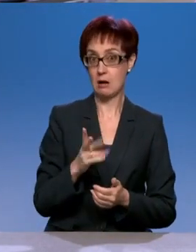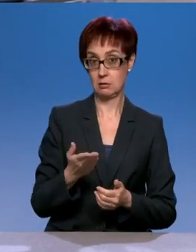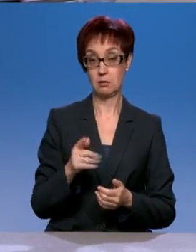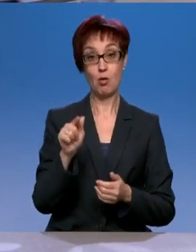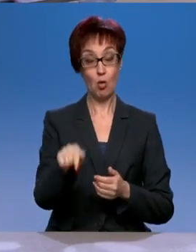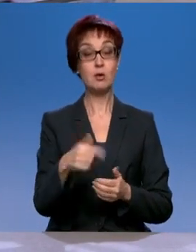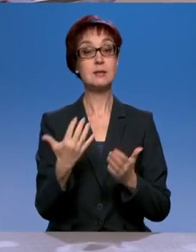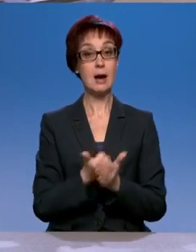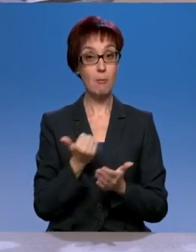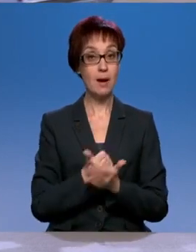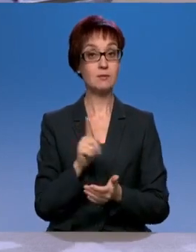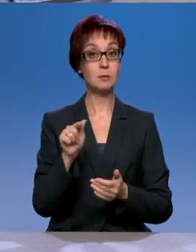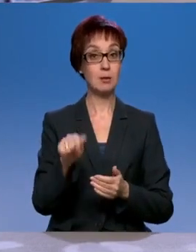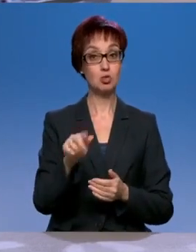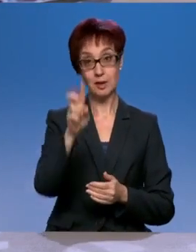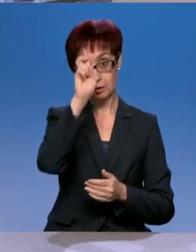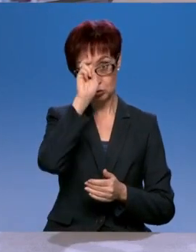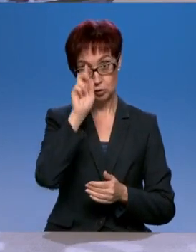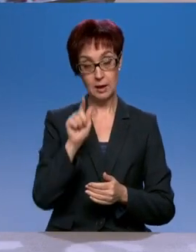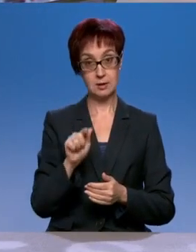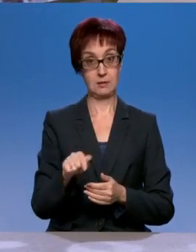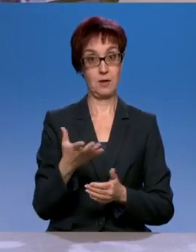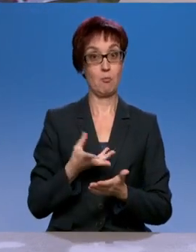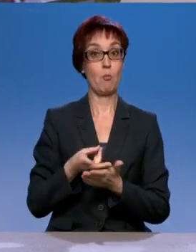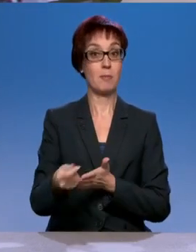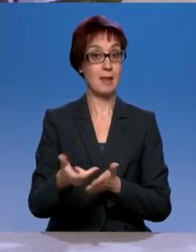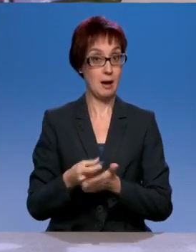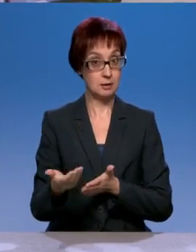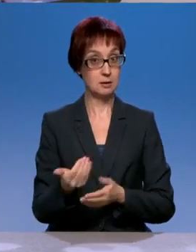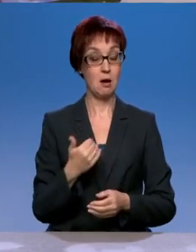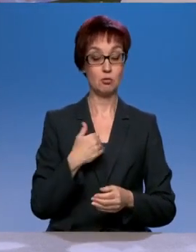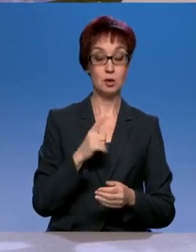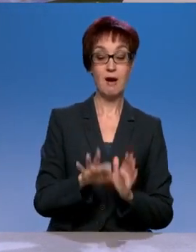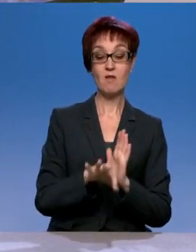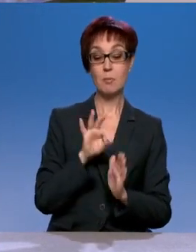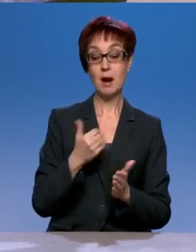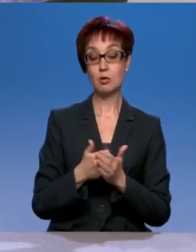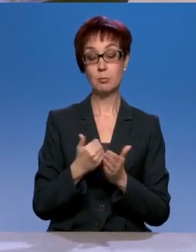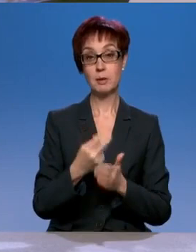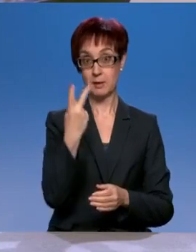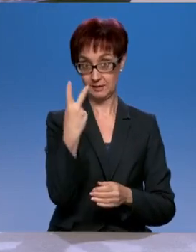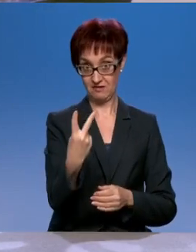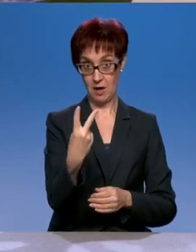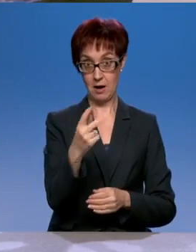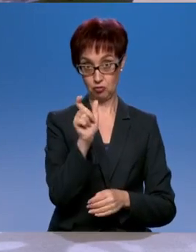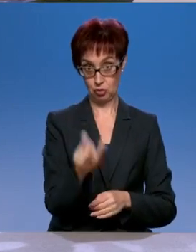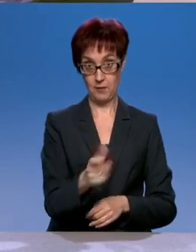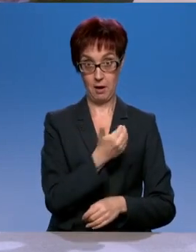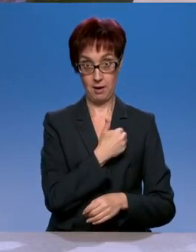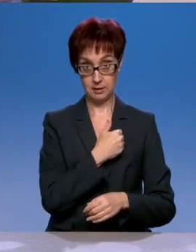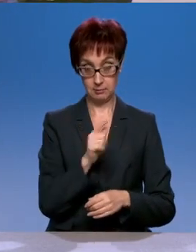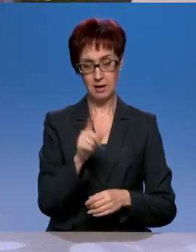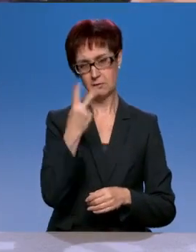А ему оно платит, но я нахожу вас или вас, я выбираю из двух подрядчиков лучшего, и, соответственно, тот, который